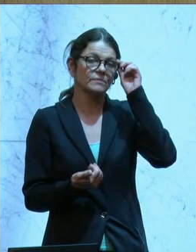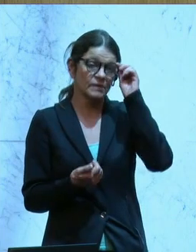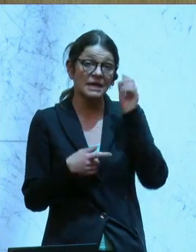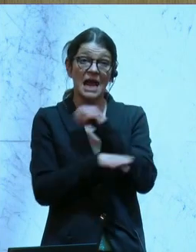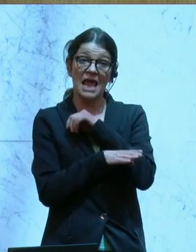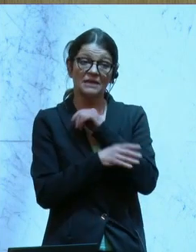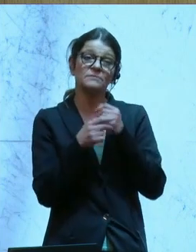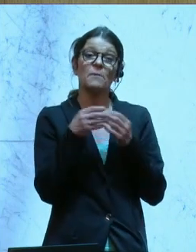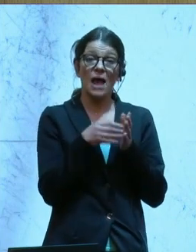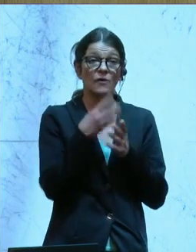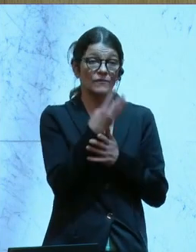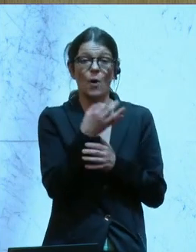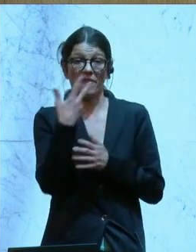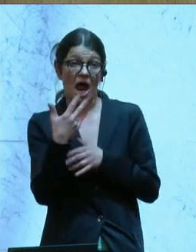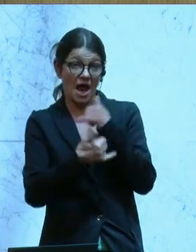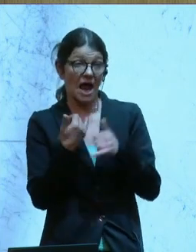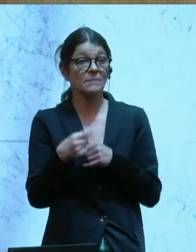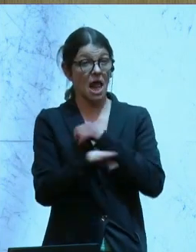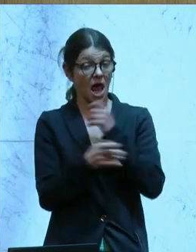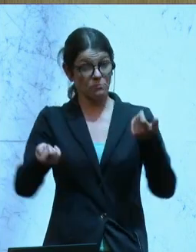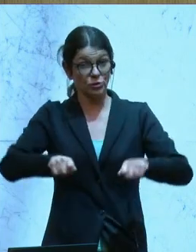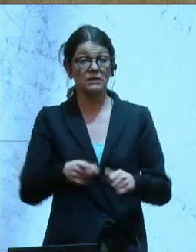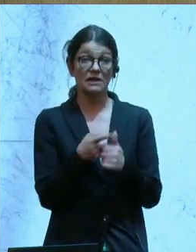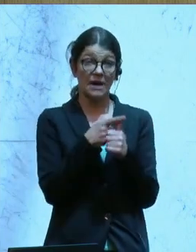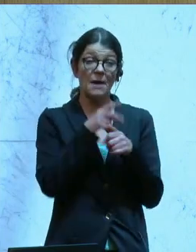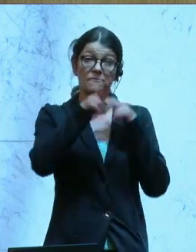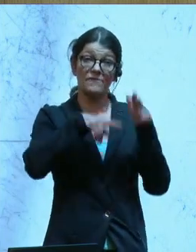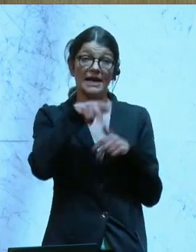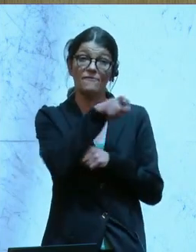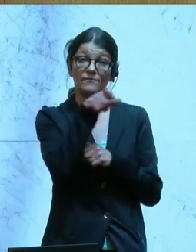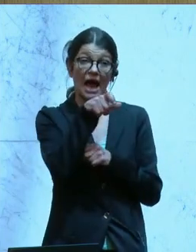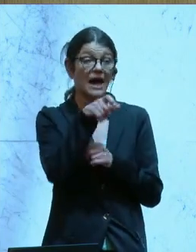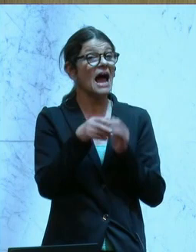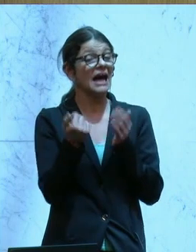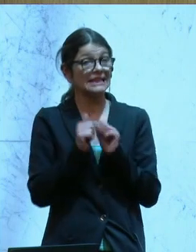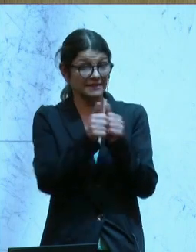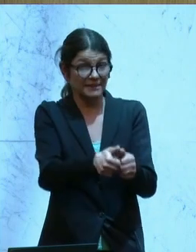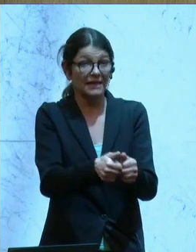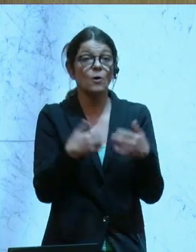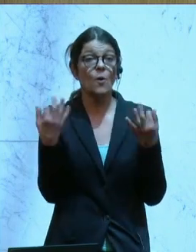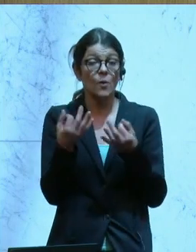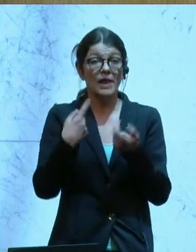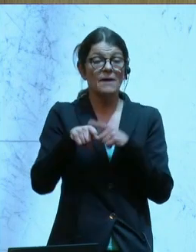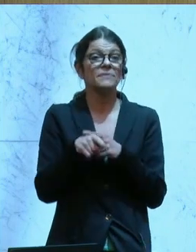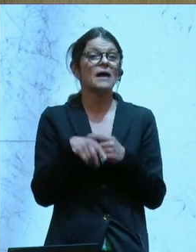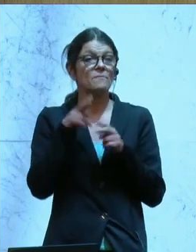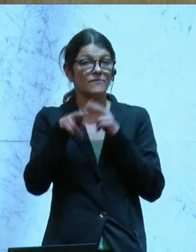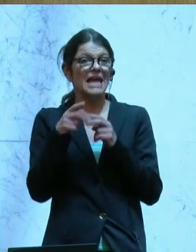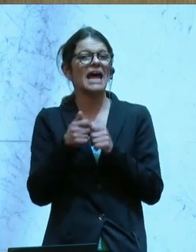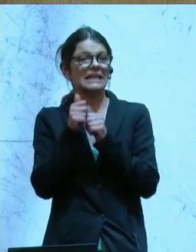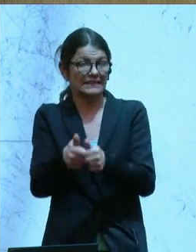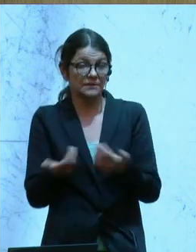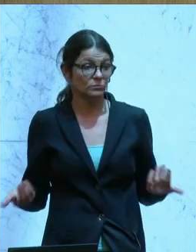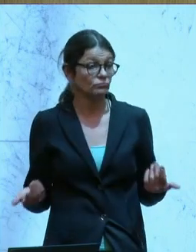beziehungsweise drei Jahre dauern und mit einem Lehrabschluss entweder als Pflegefachassistenz enden oder als Pflegeassistenz.